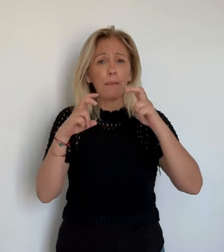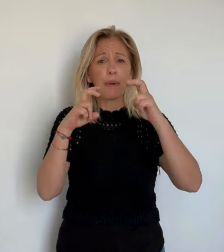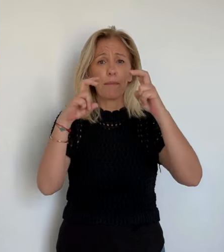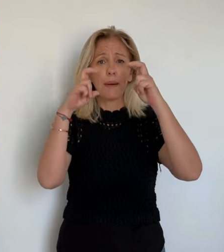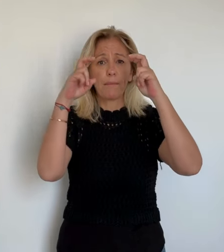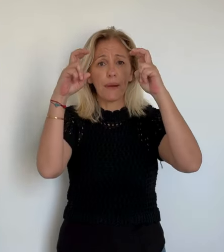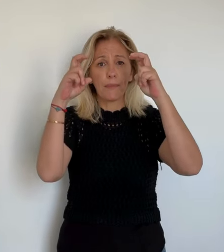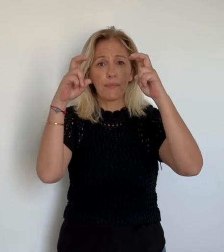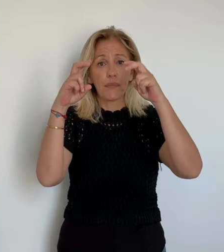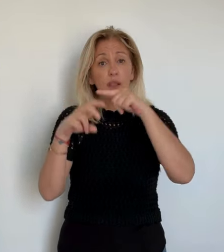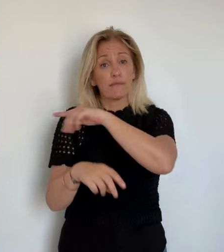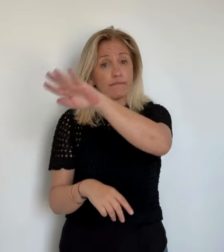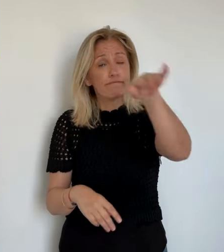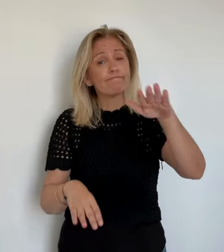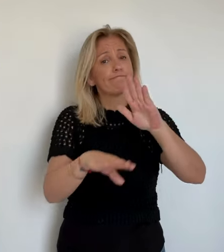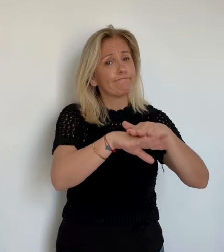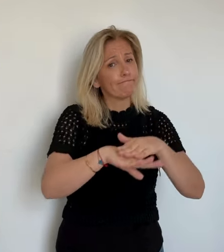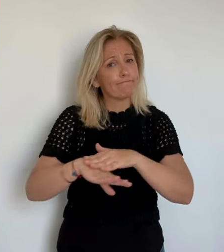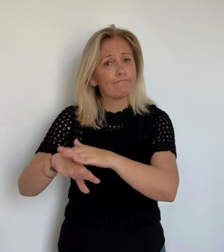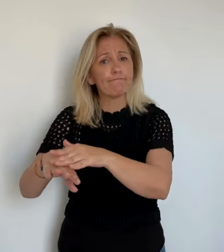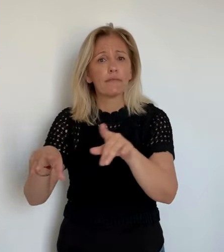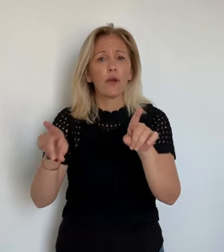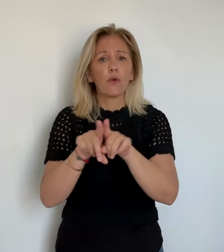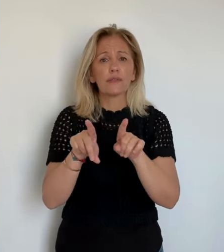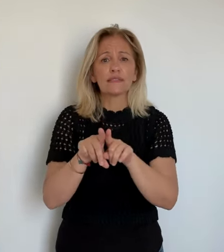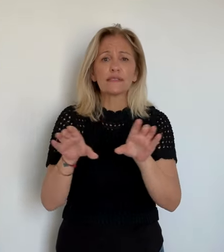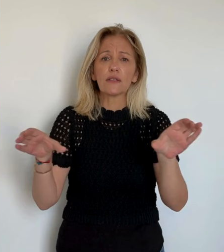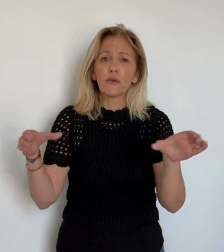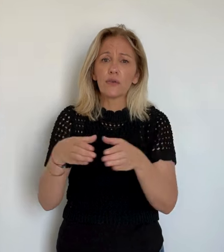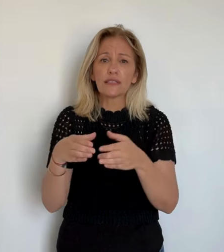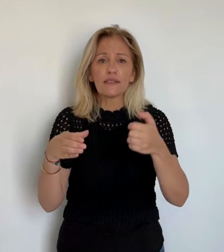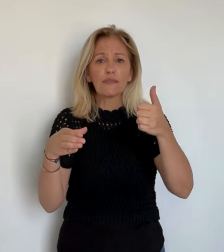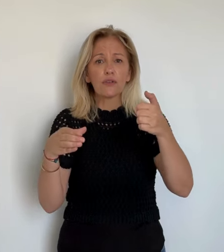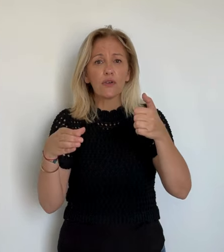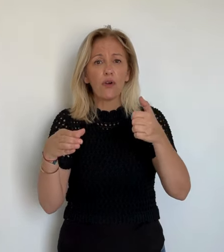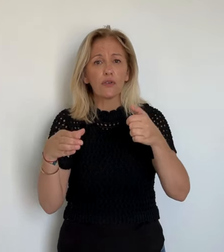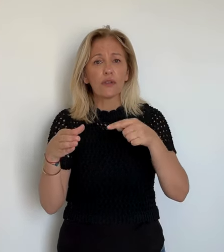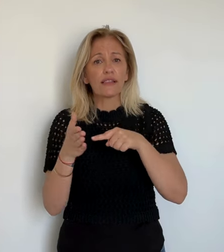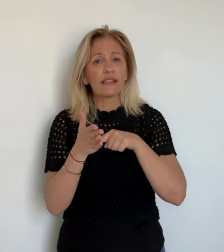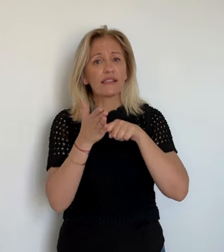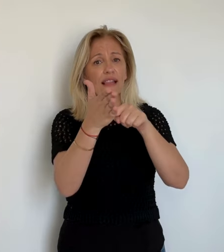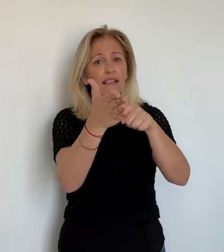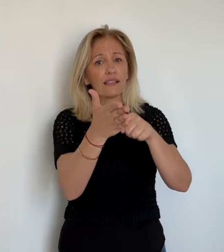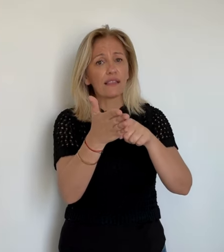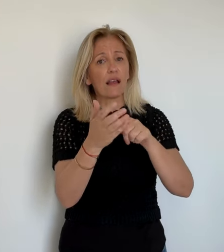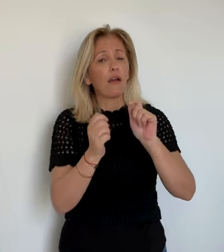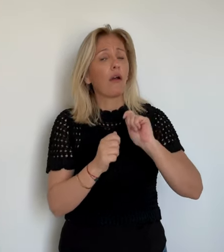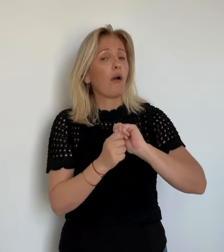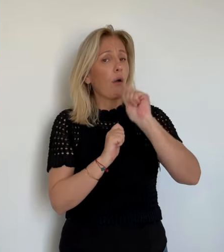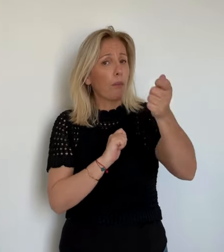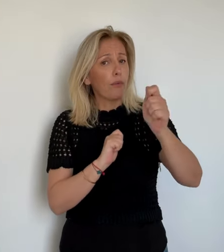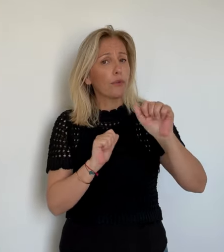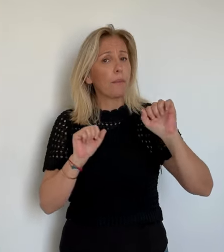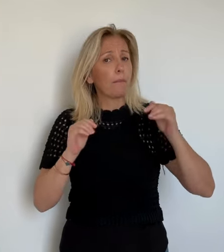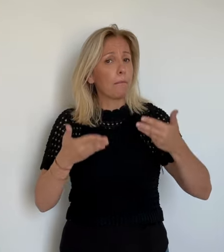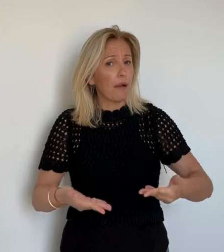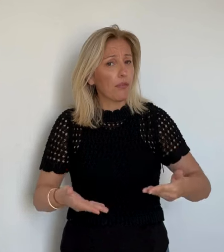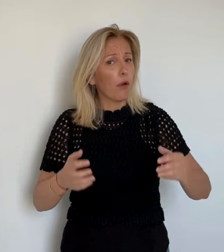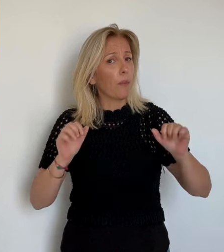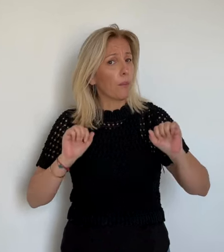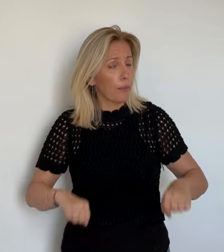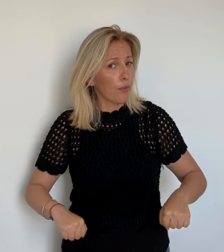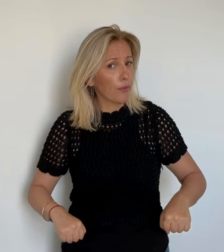Je vous rappelle que le seuil de vigilance est à 8 ans. Et le mauvais procès fait par certains esprits